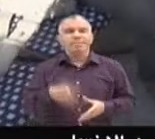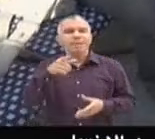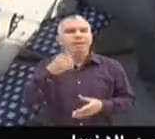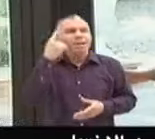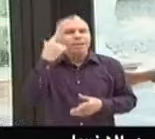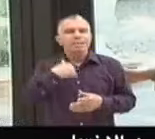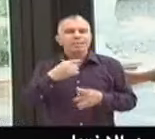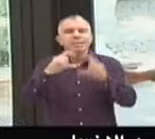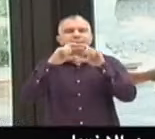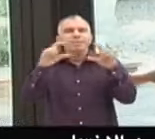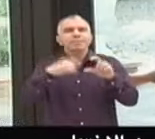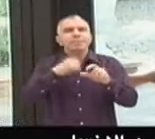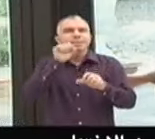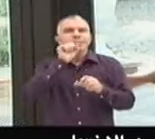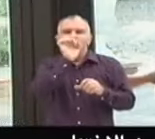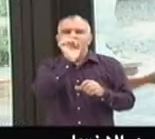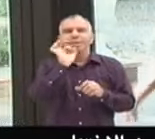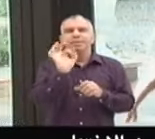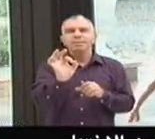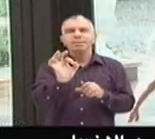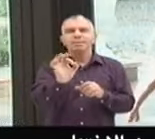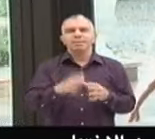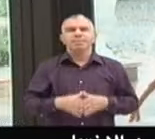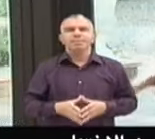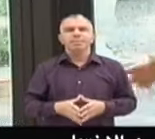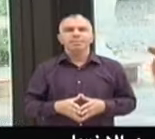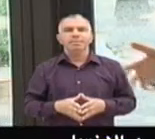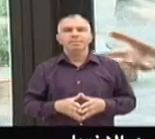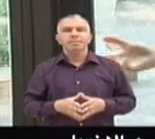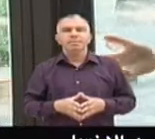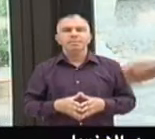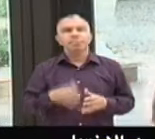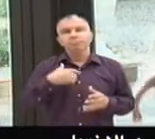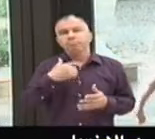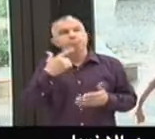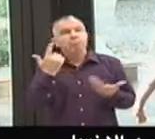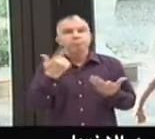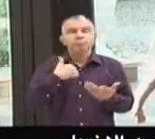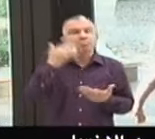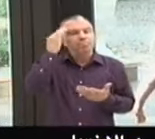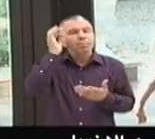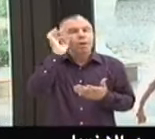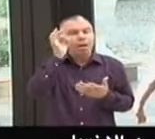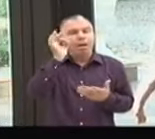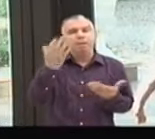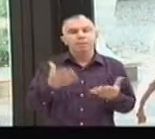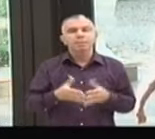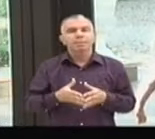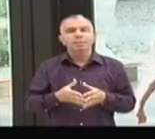La double identité je crois qu'elle permet, on dit toujours c'est un enrichissement,